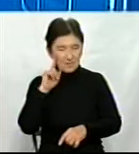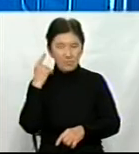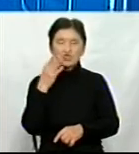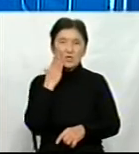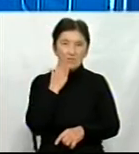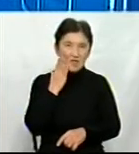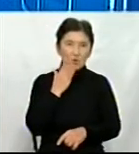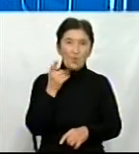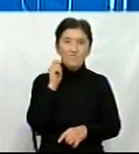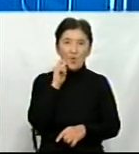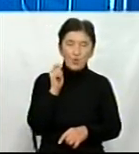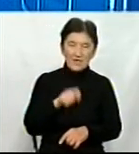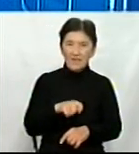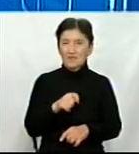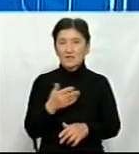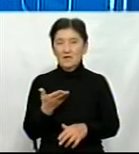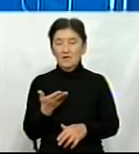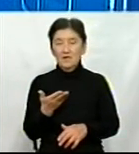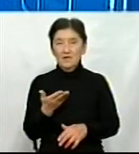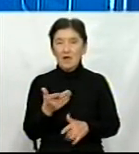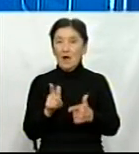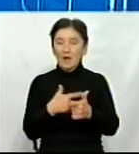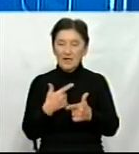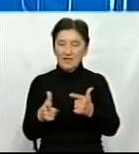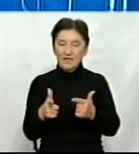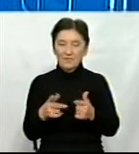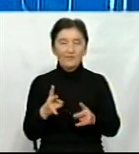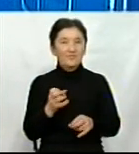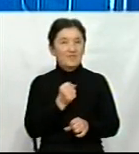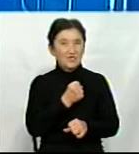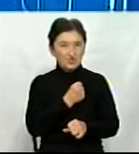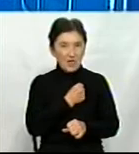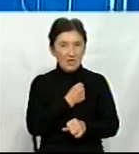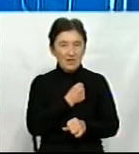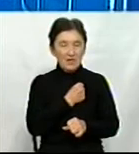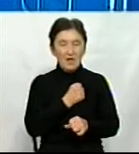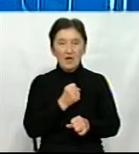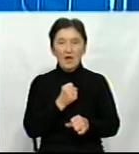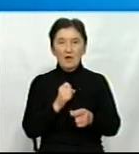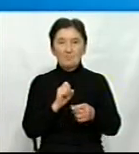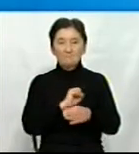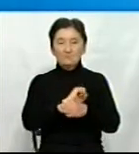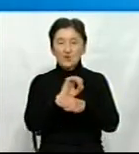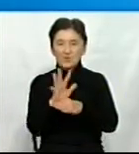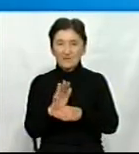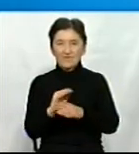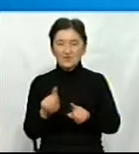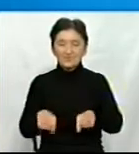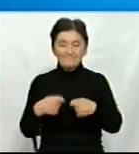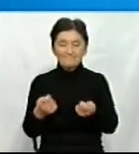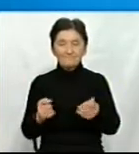Молдова, Україна, відповідно. Але, на жаль, коронавірус вніс свої обмеження. І ось тут